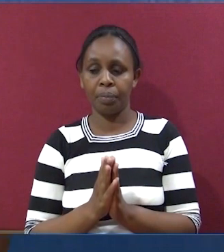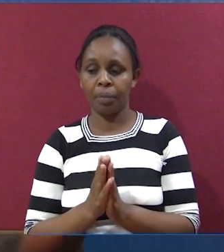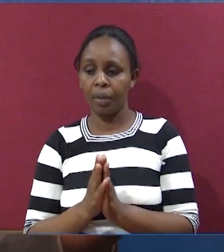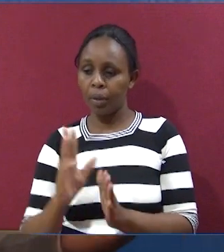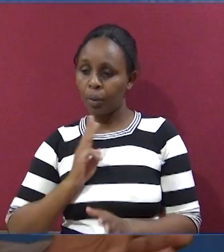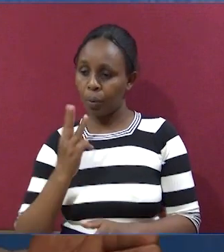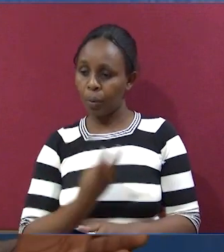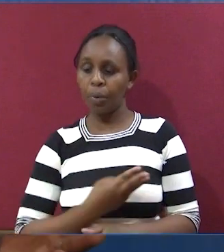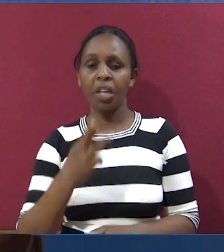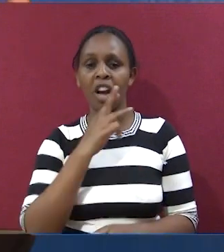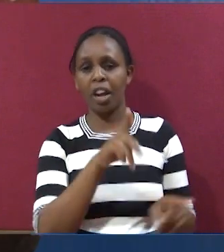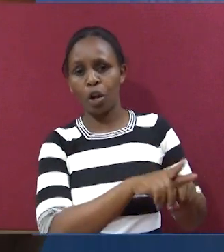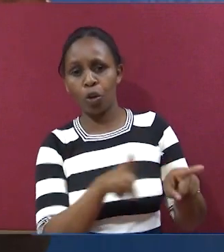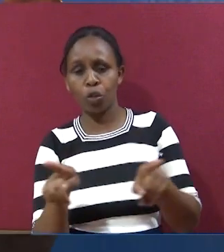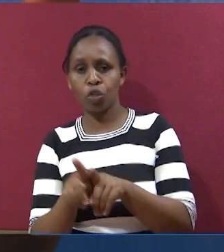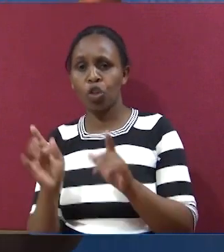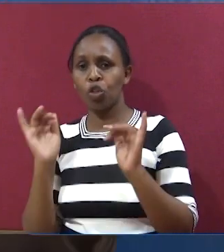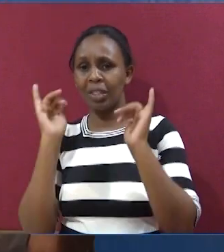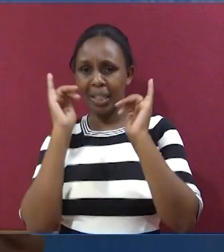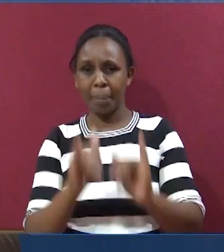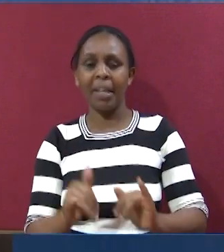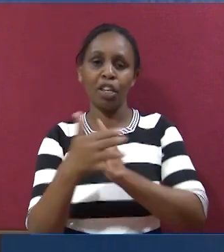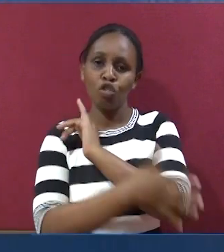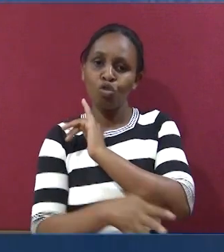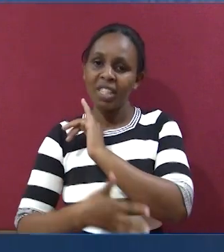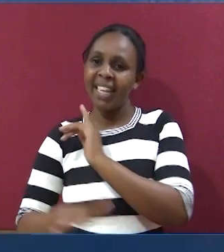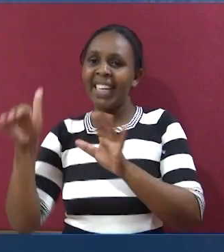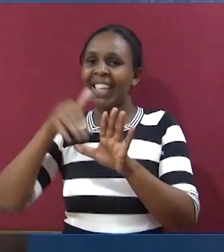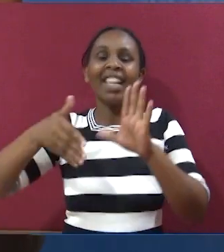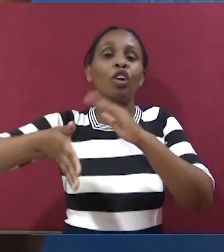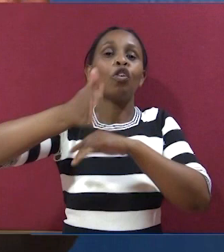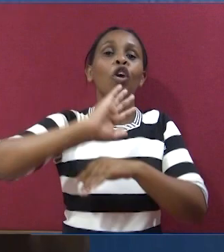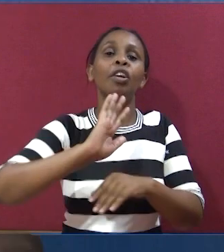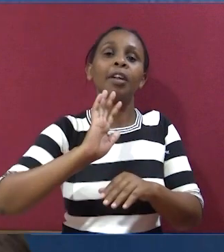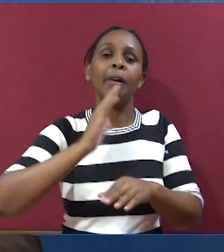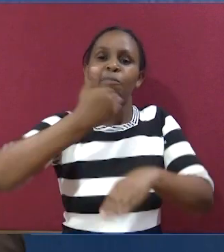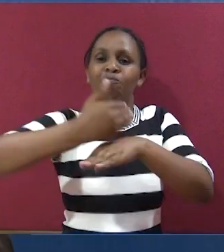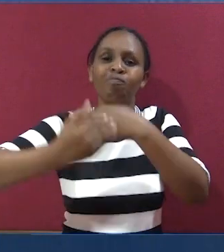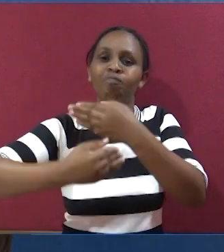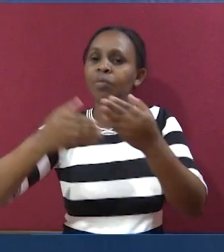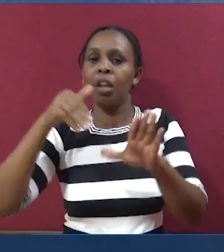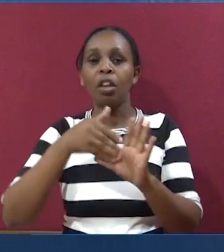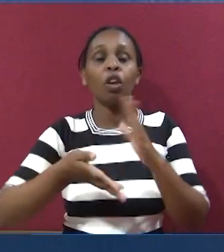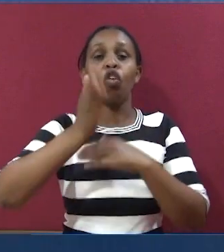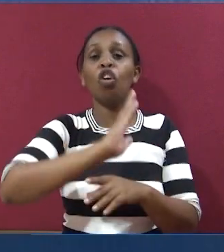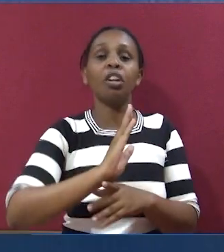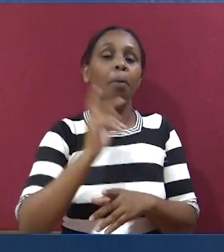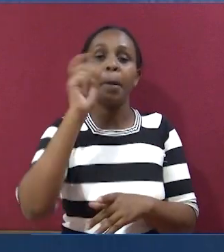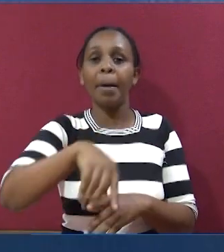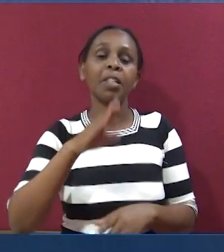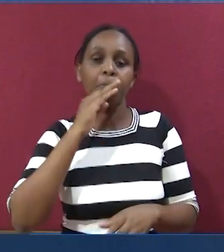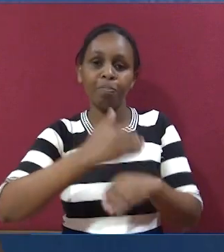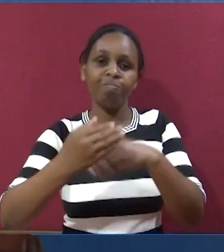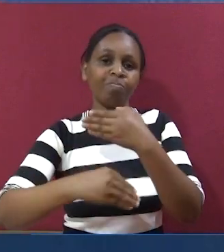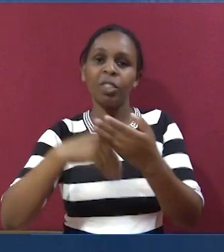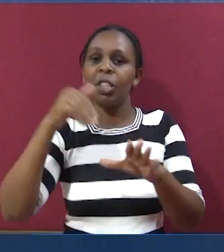Now as Christian, we are also called to remain rooted in God. Tukaweze kunchengwa njuhu ya mungu.